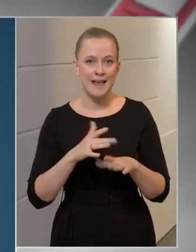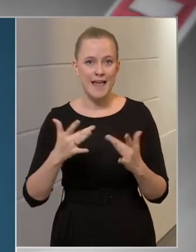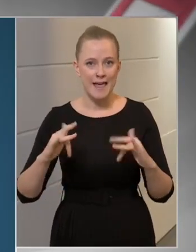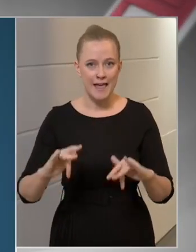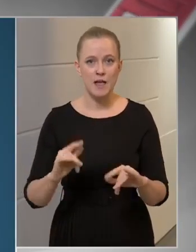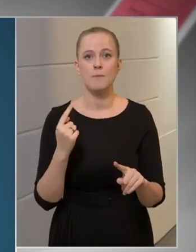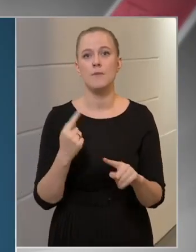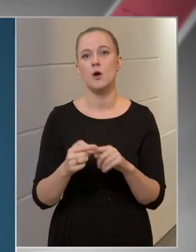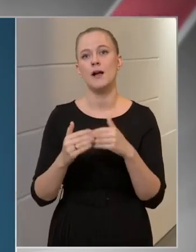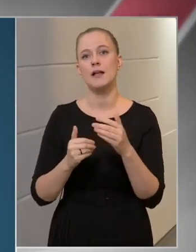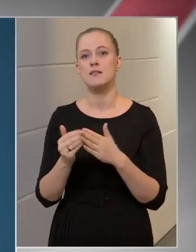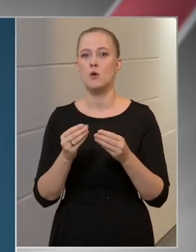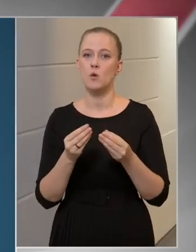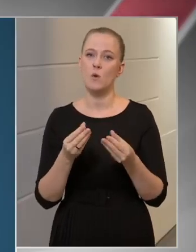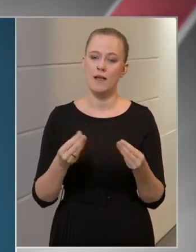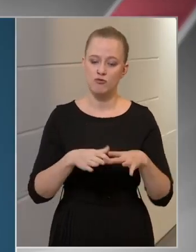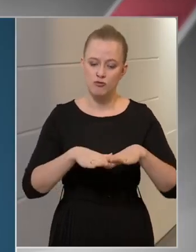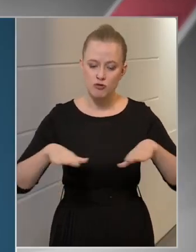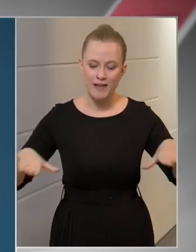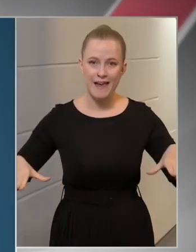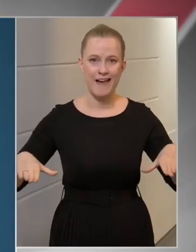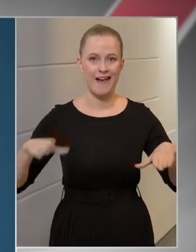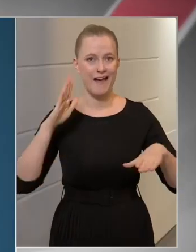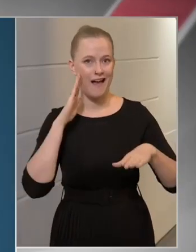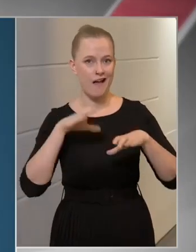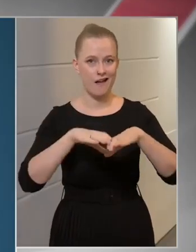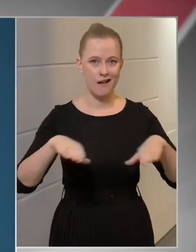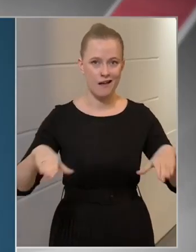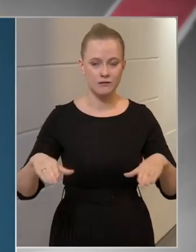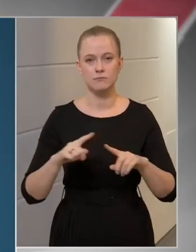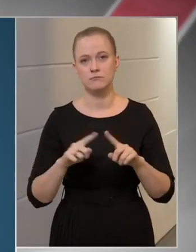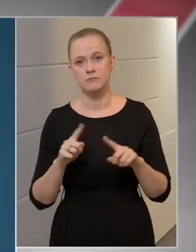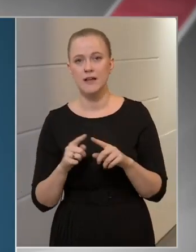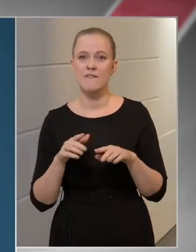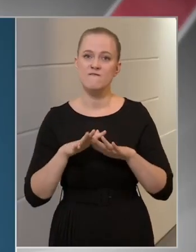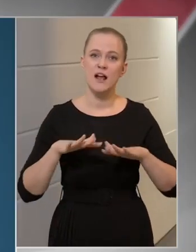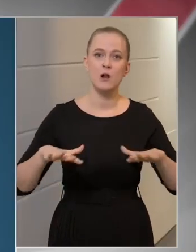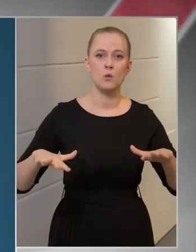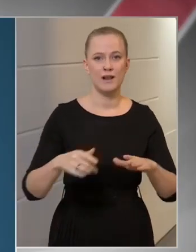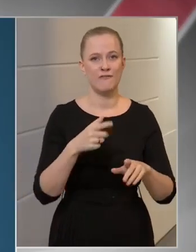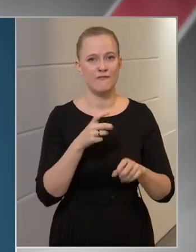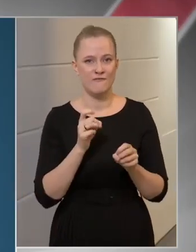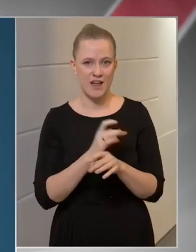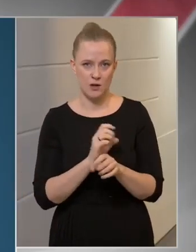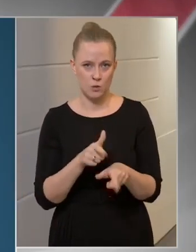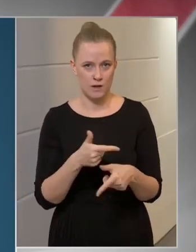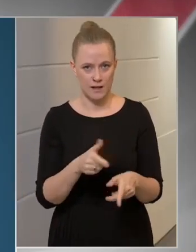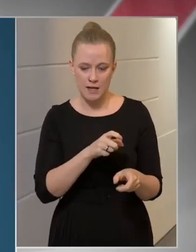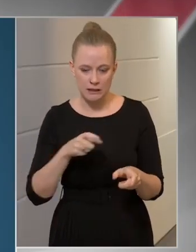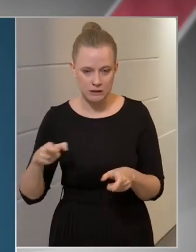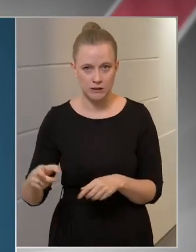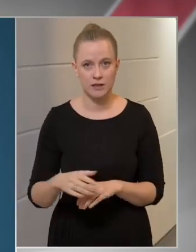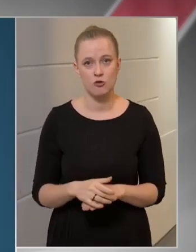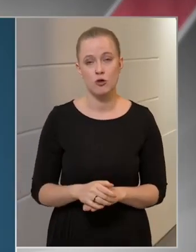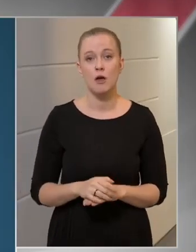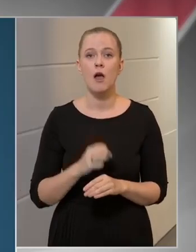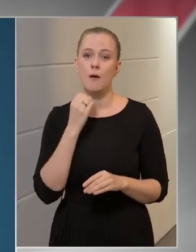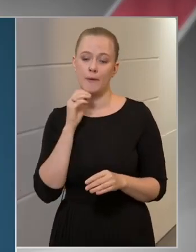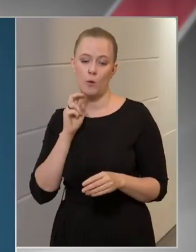egység, az ágy és egyebeknek a felületfertőtlenítése. A belépéskor pedig